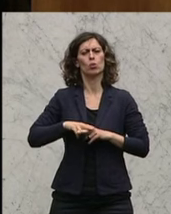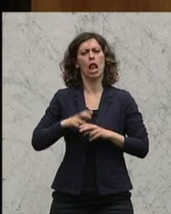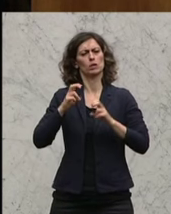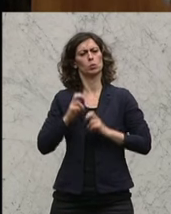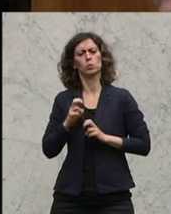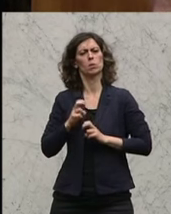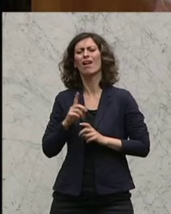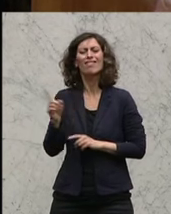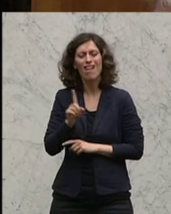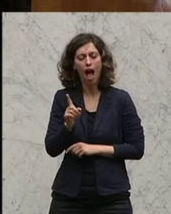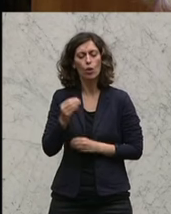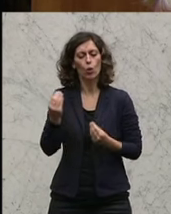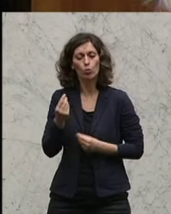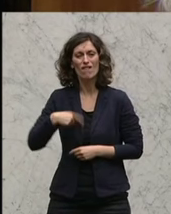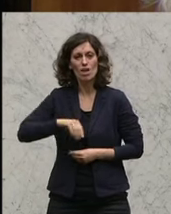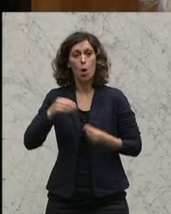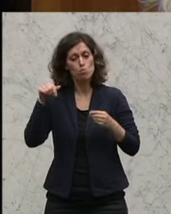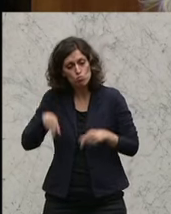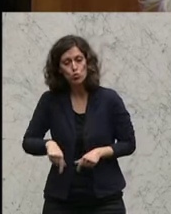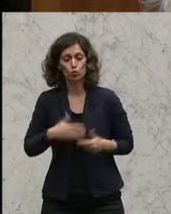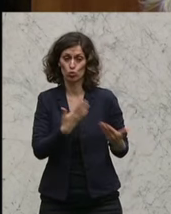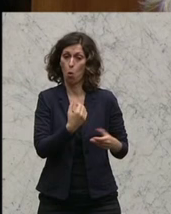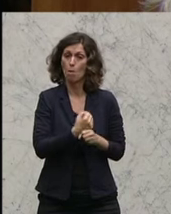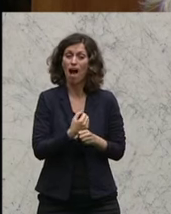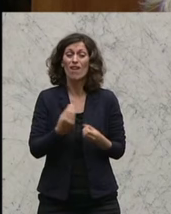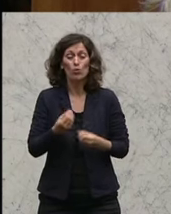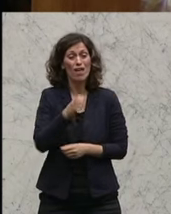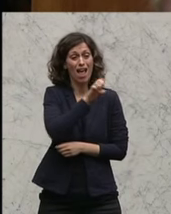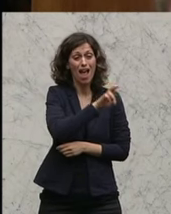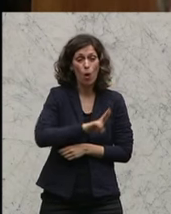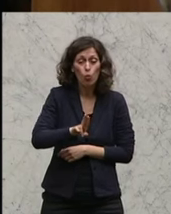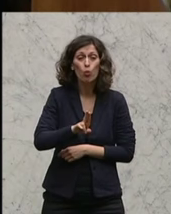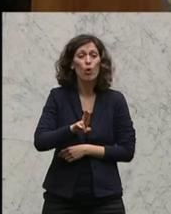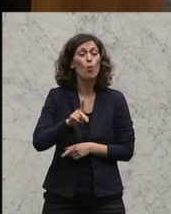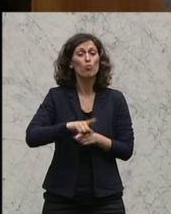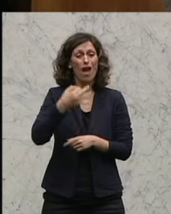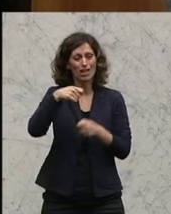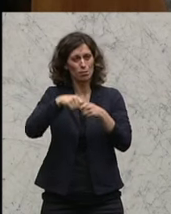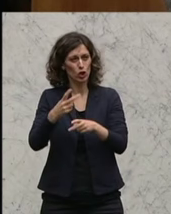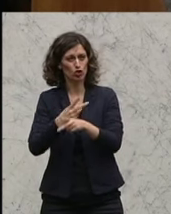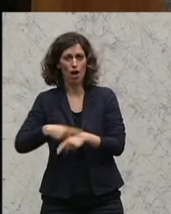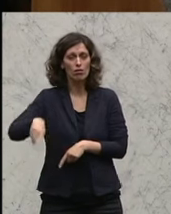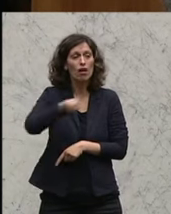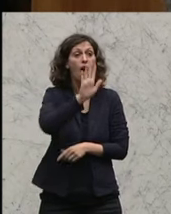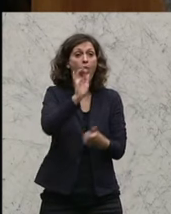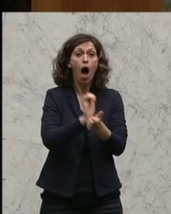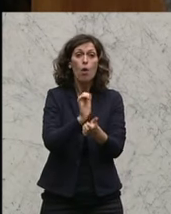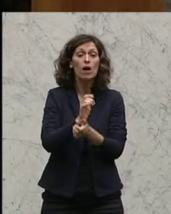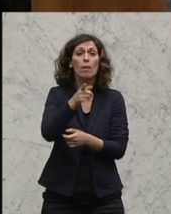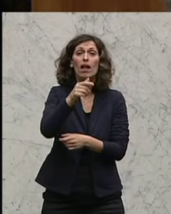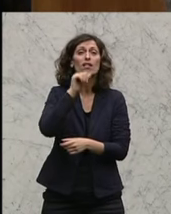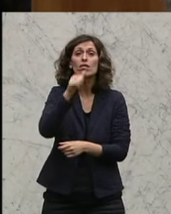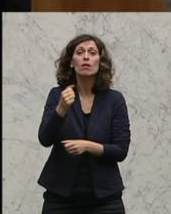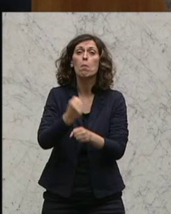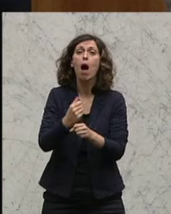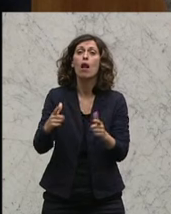notwendig, weil die Europäische Union und einzelne Gliedstaaten ihre Aufgaben nicht erfüllen können oder auch